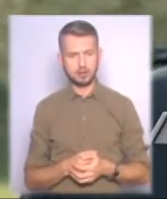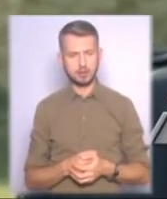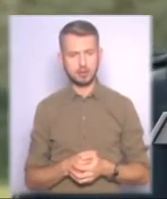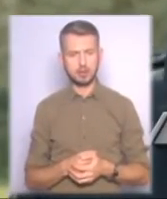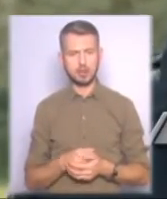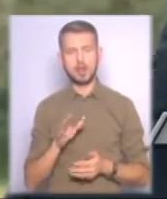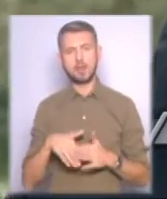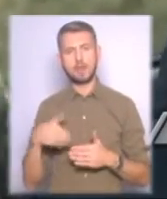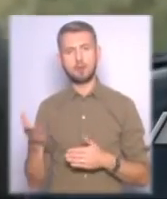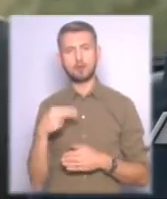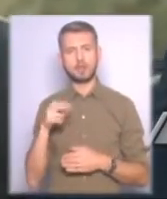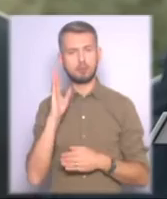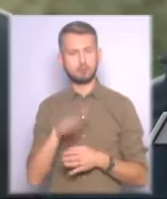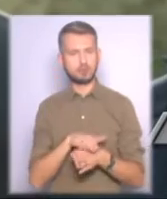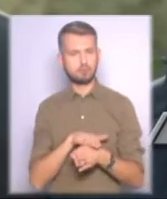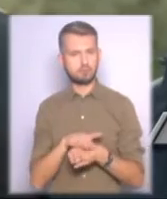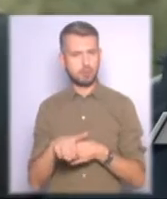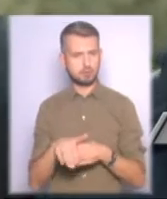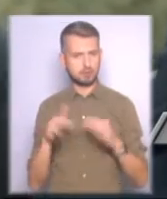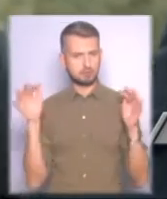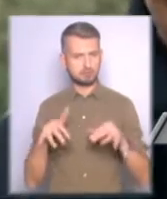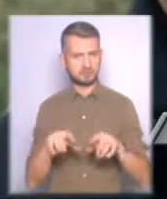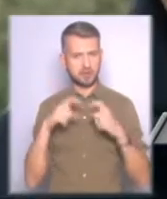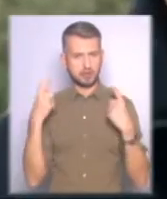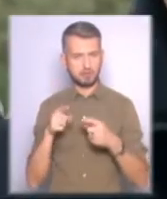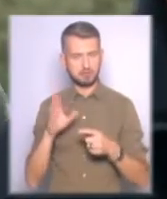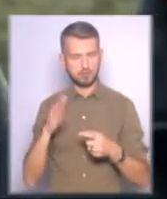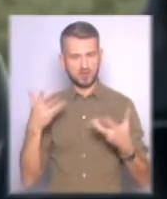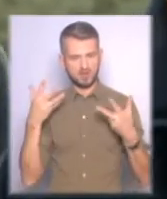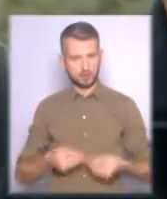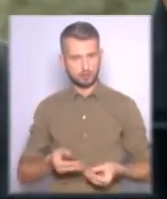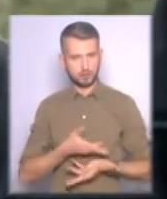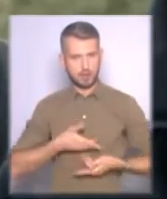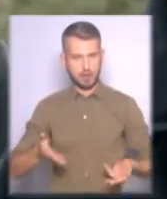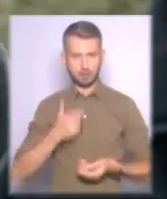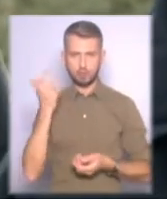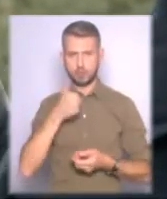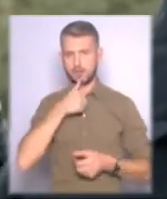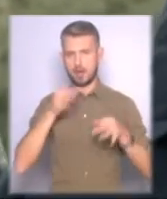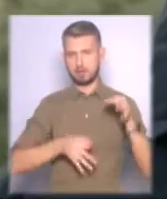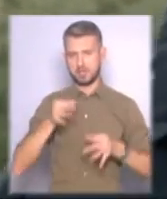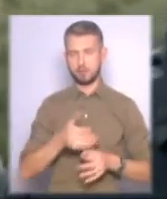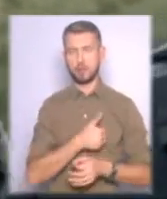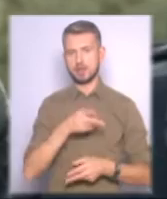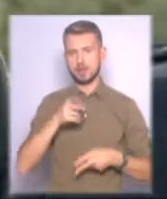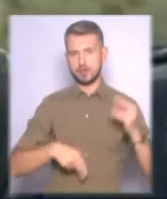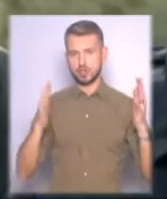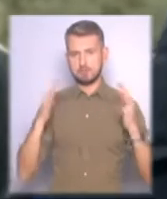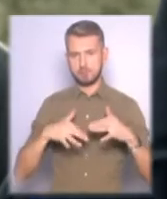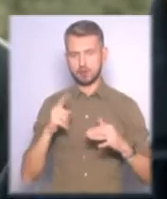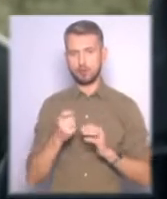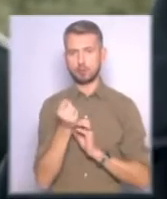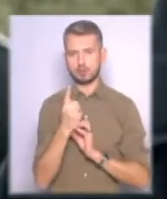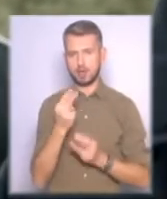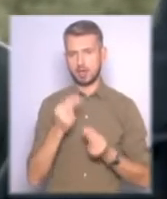На боці «Динамо» буде повний стадіон, який тиснутиме на нас, на господарів і на арбітрів. Хотілося б завершити матч з 11